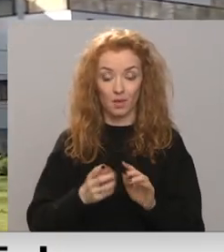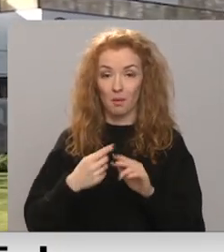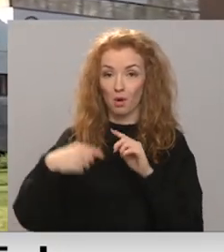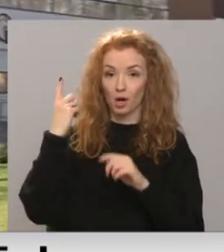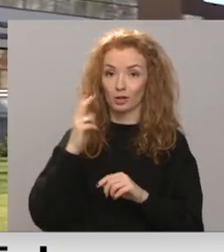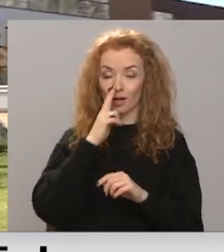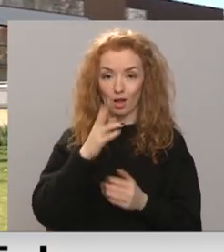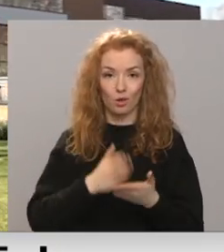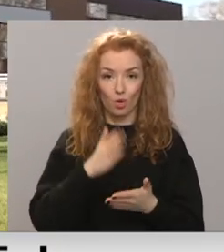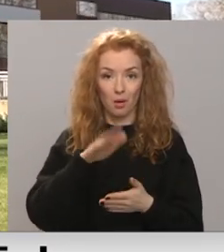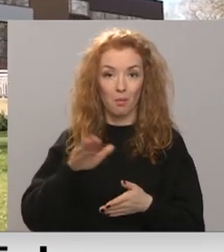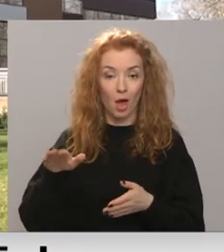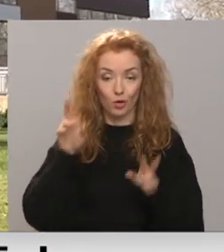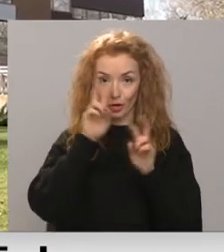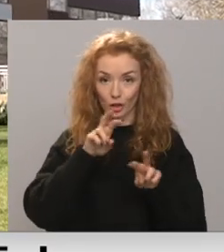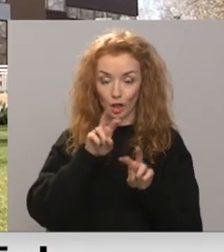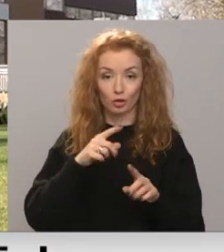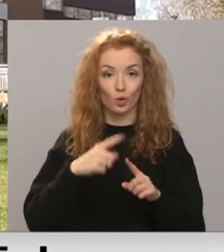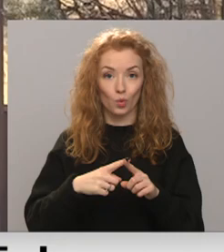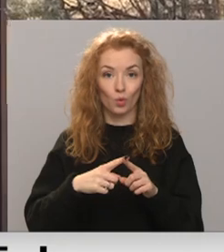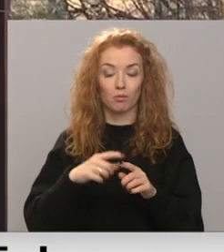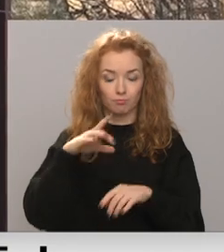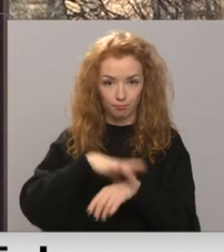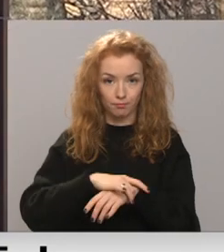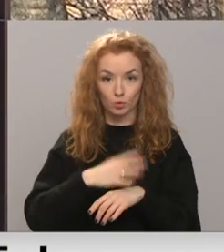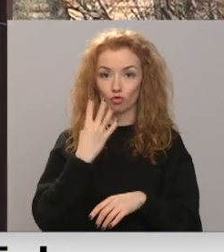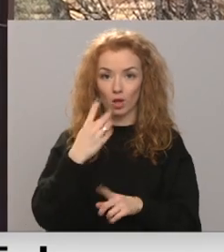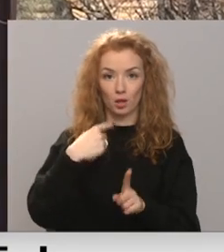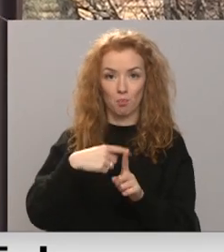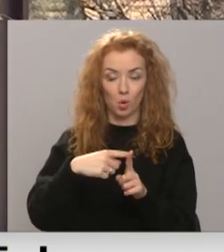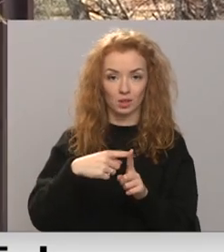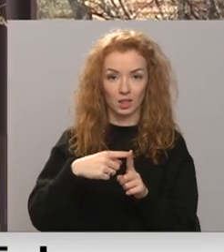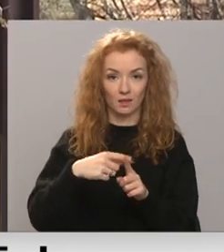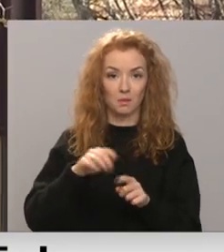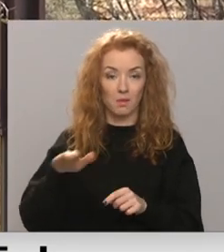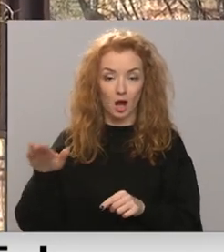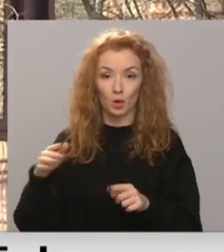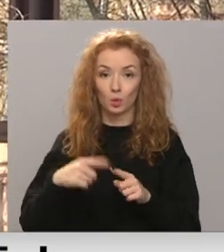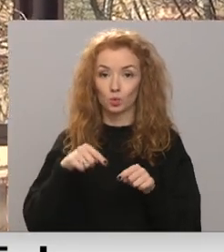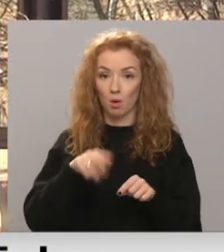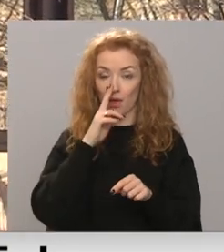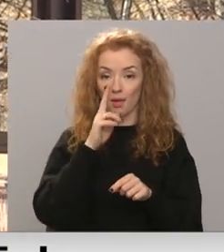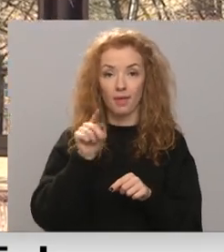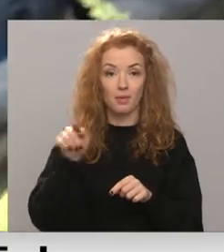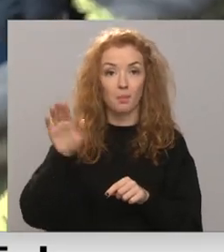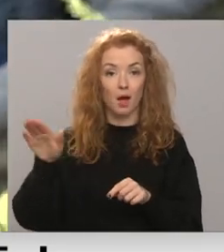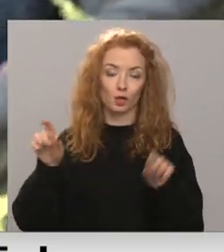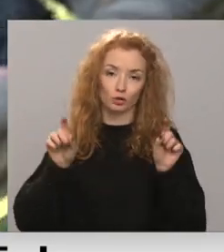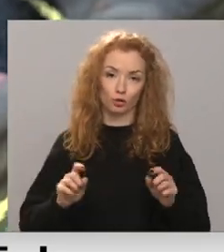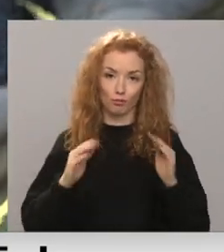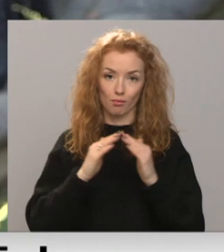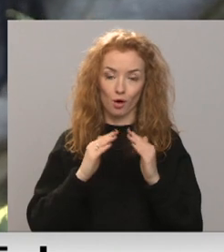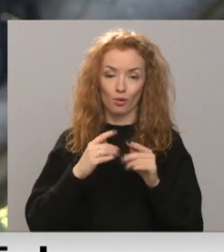bērnu testēšana, un tad Valmieras sākumskola atklājās četri pozitīvi gadījumi. Šonedēļ šie bērni paliek mājās un